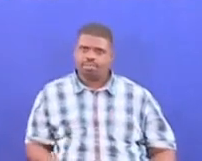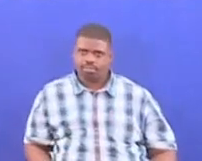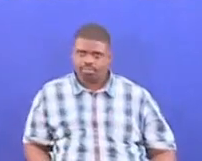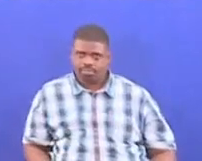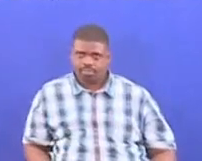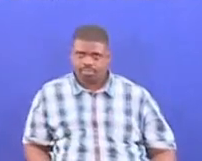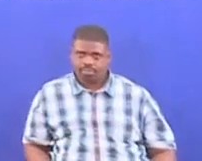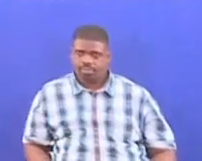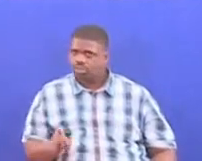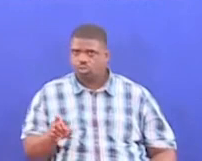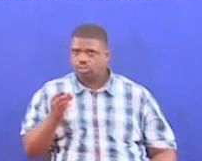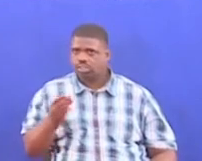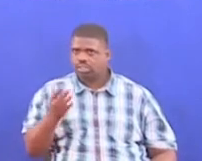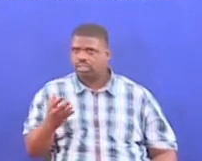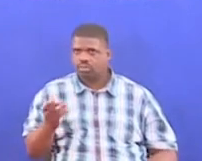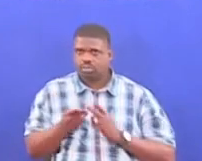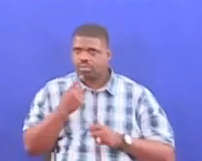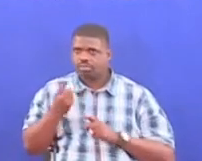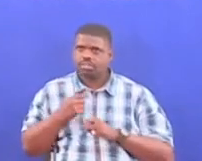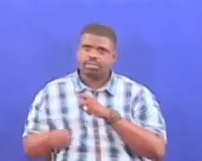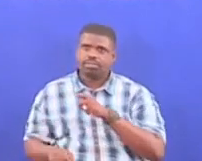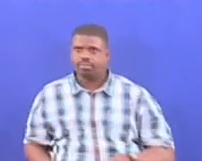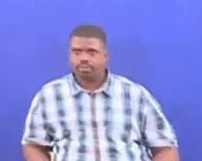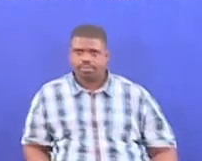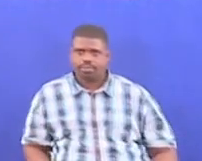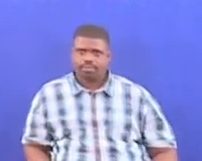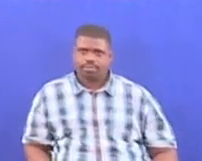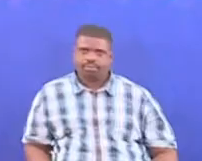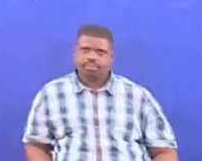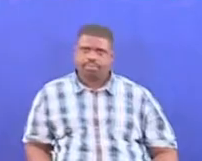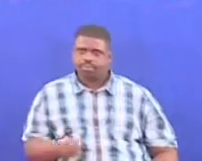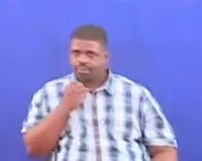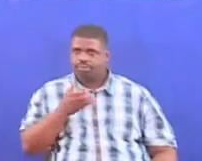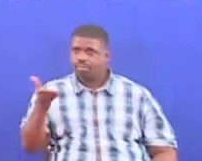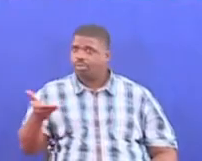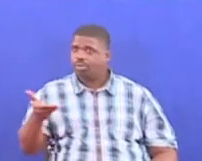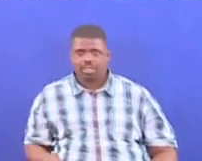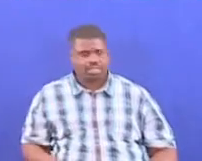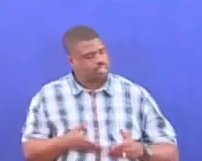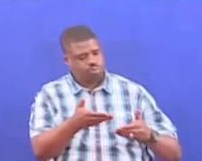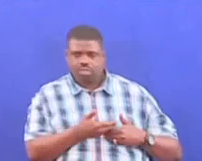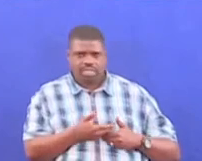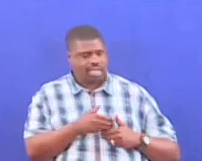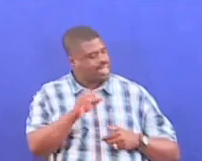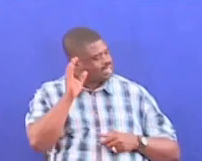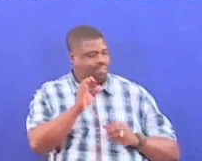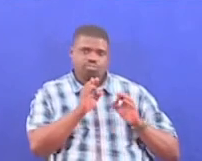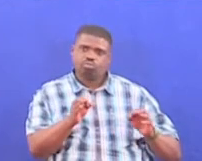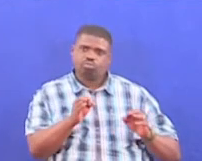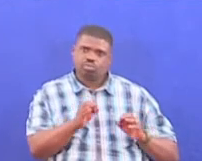Sio 35 yao elfu kama lipo sema Sante Mwishuma Esther Matiko tarifa Hiu na ipokea Ipokea ngenisikidwa vizuri Nimesema